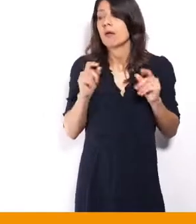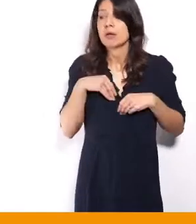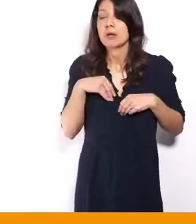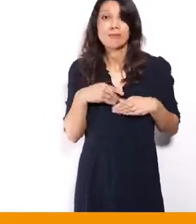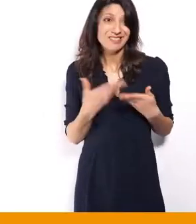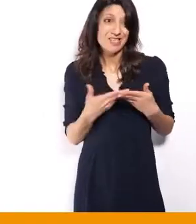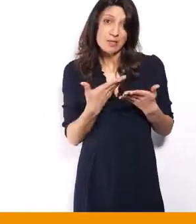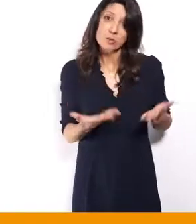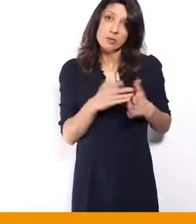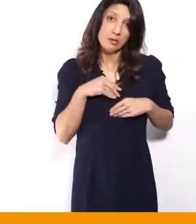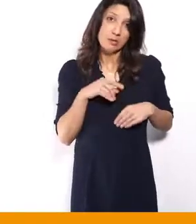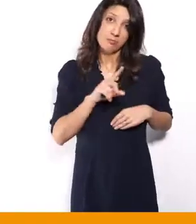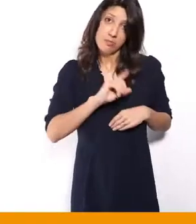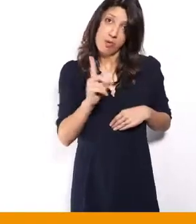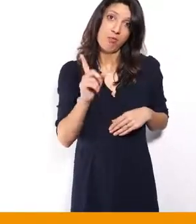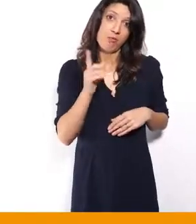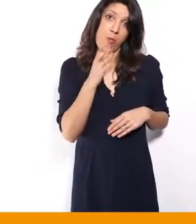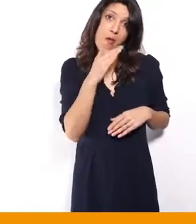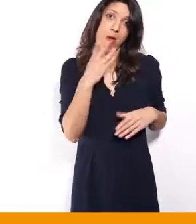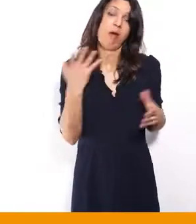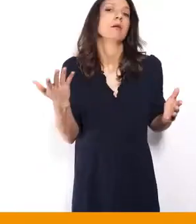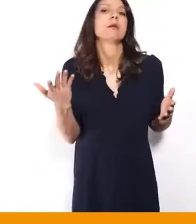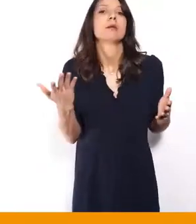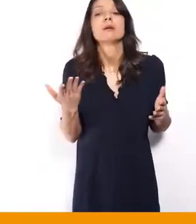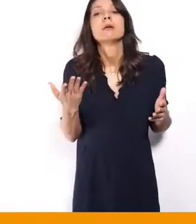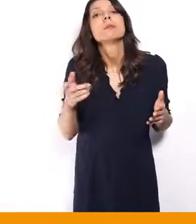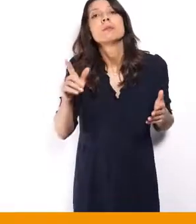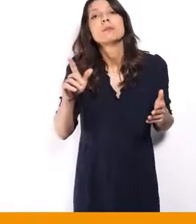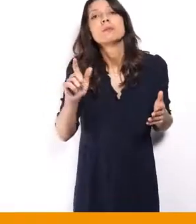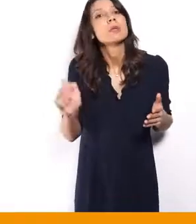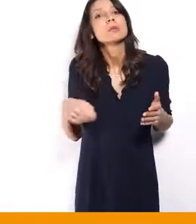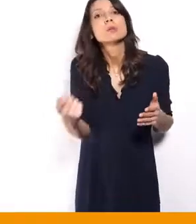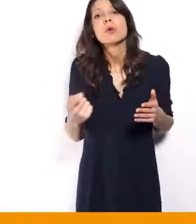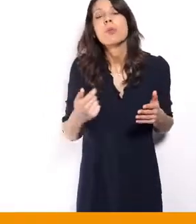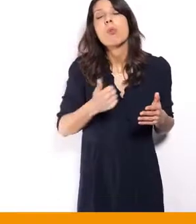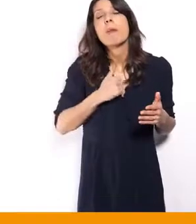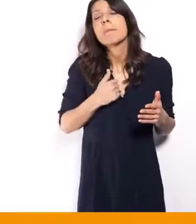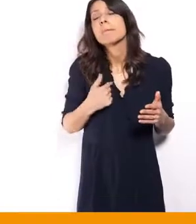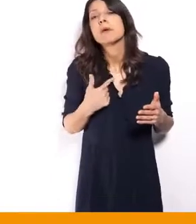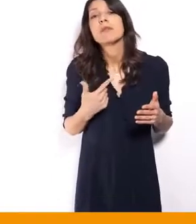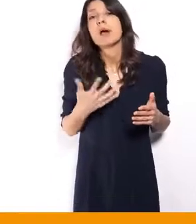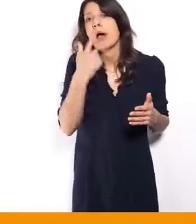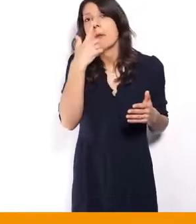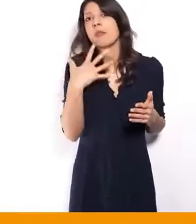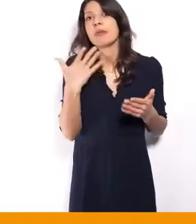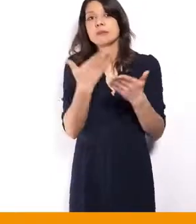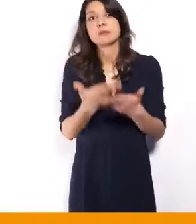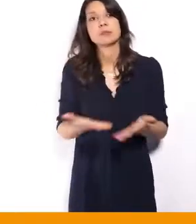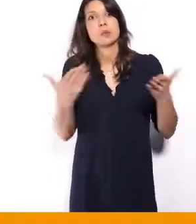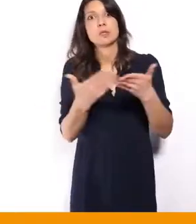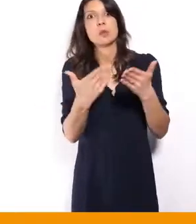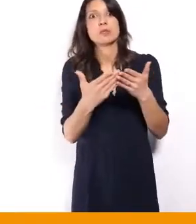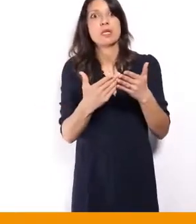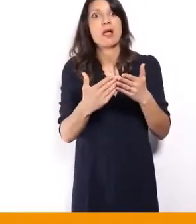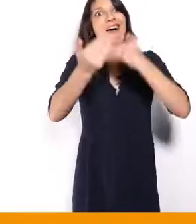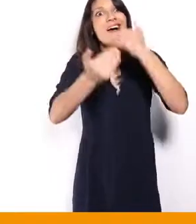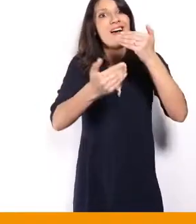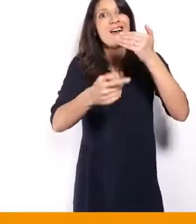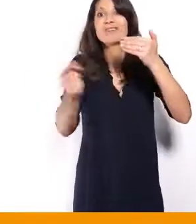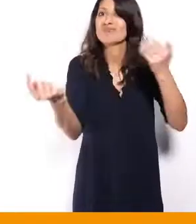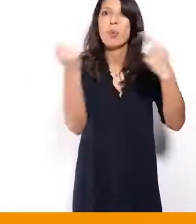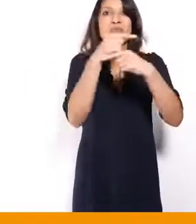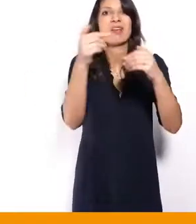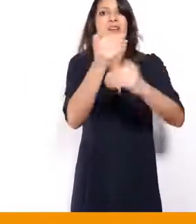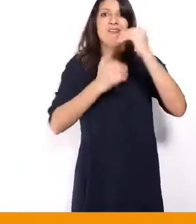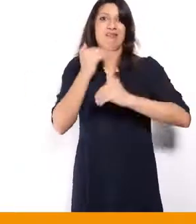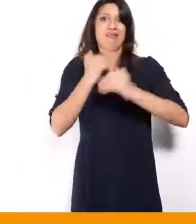pourtant, c'est vrai que non seulement… Moi, je pense que ça régresse même à ce niveau-là. Je pense qu'on est en train